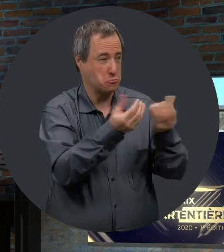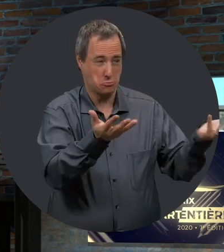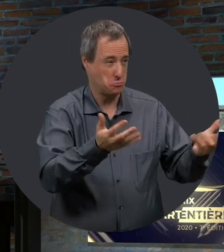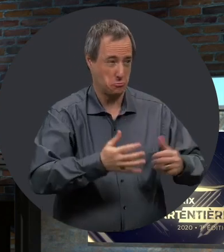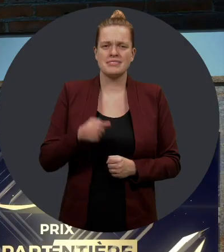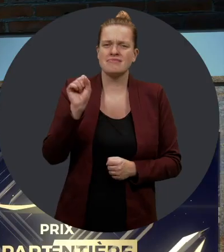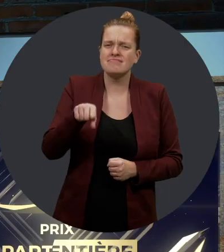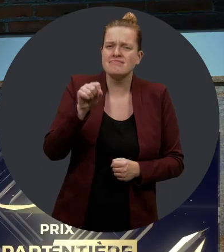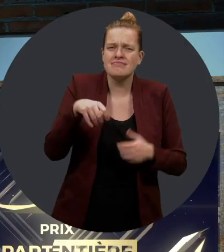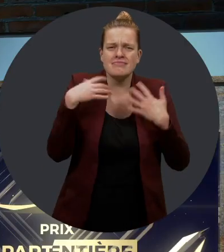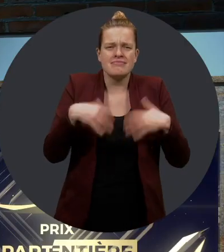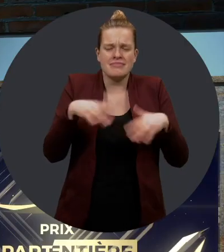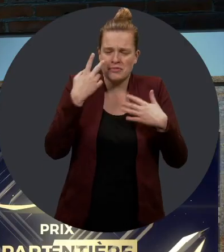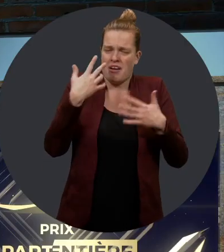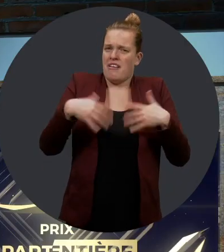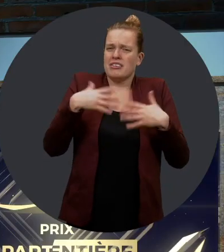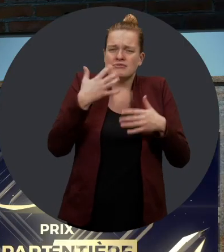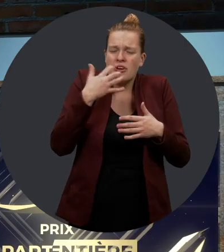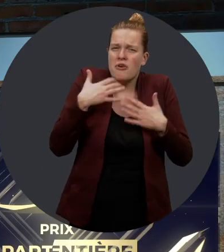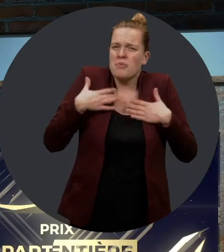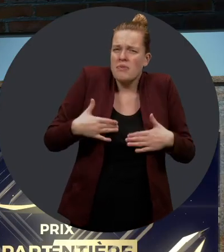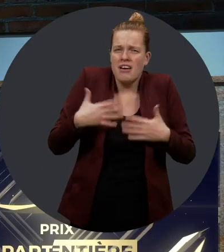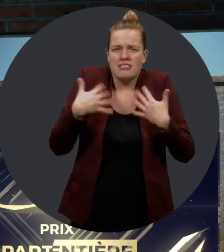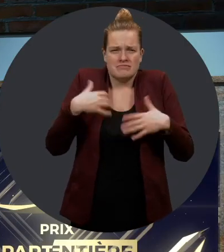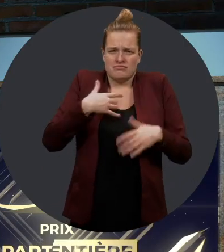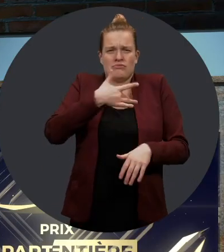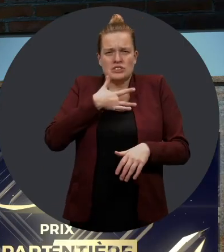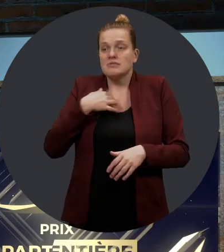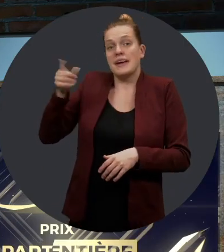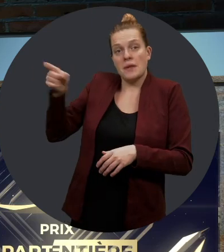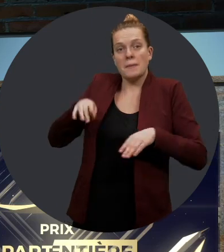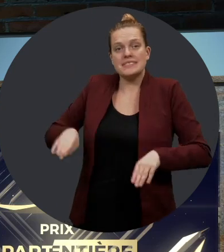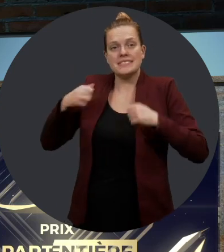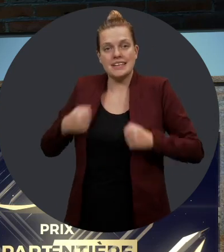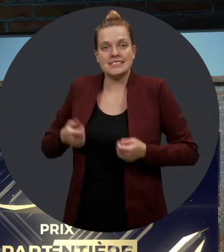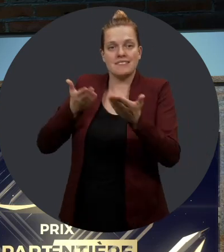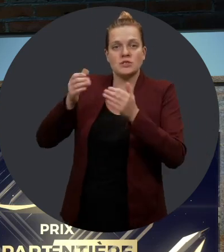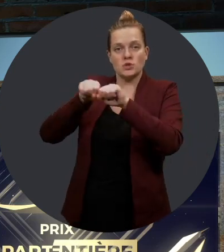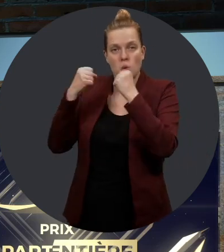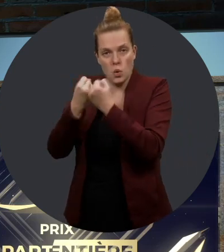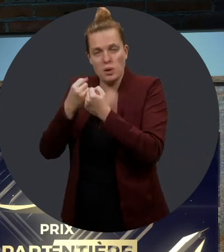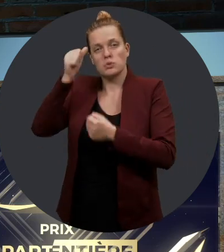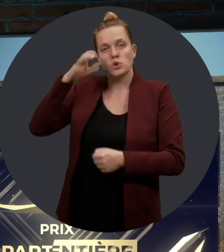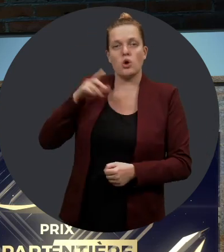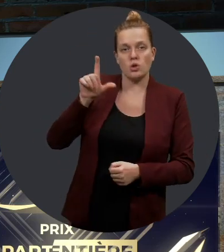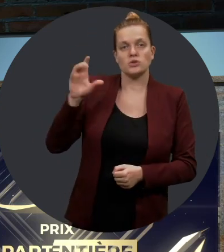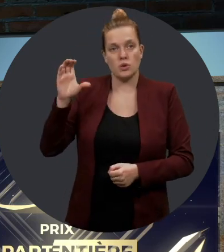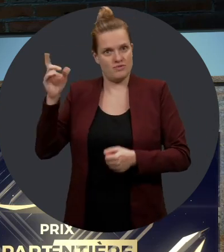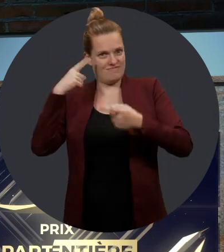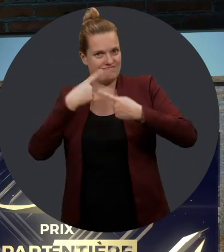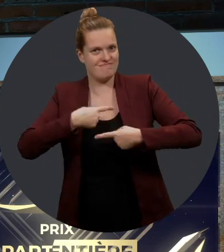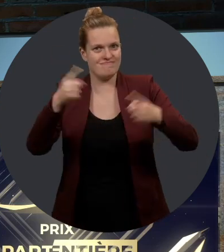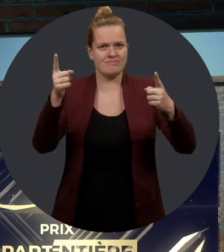une très, très grande sensibilité. C'est vraiment inspirant et j'invite le ministre délégué à la Santé et aux services sociaux, M. Lionel